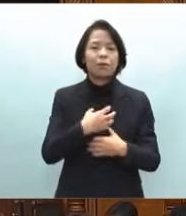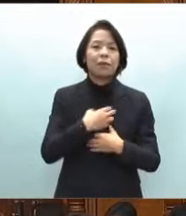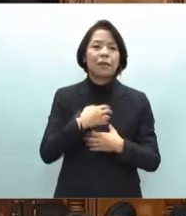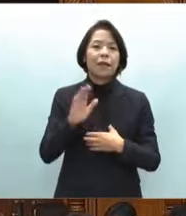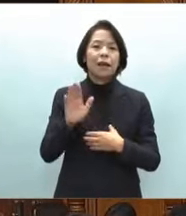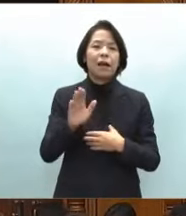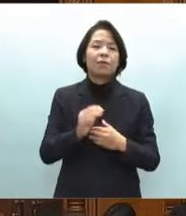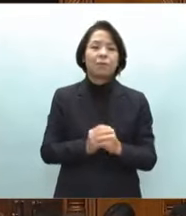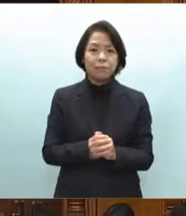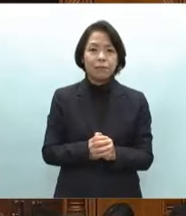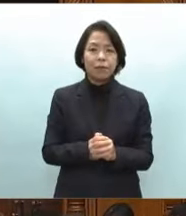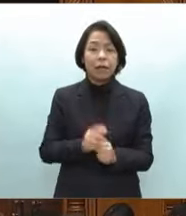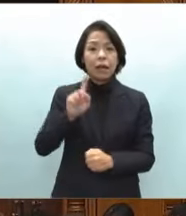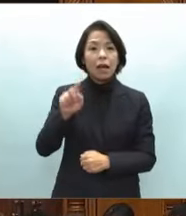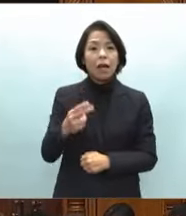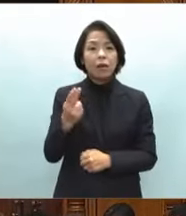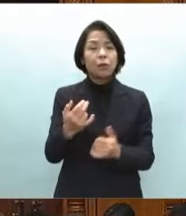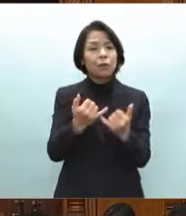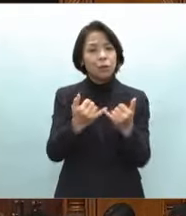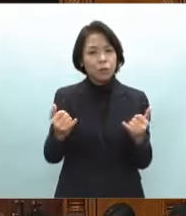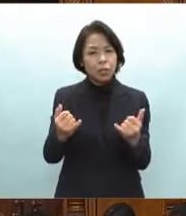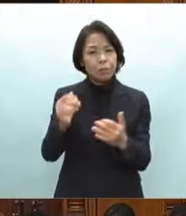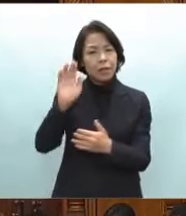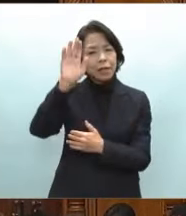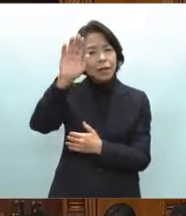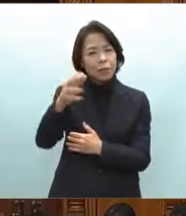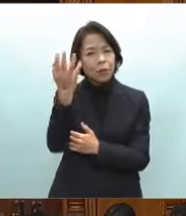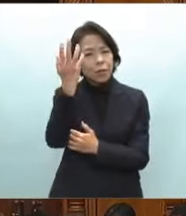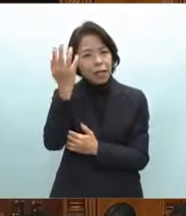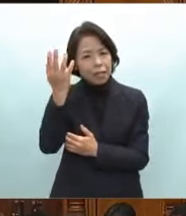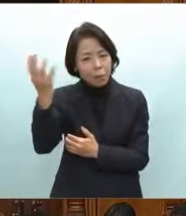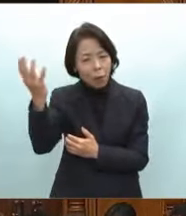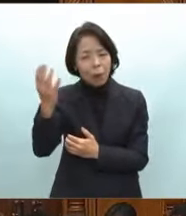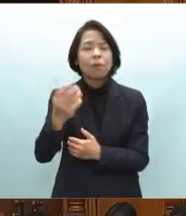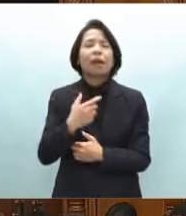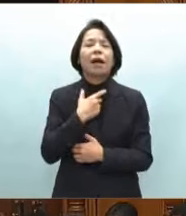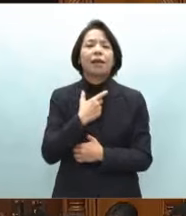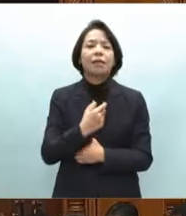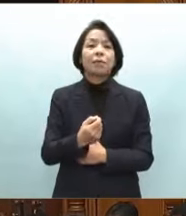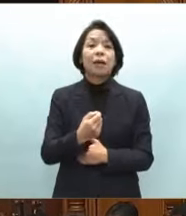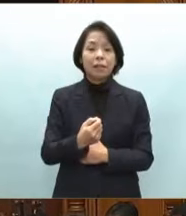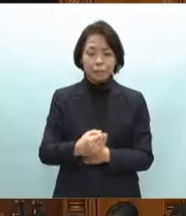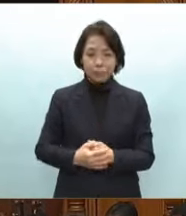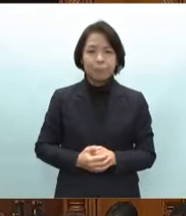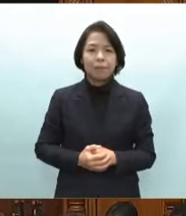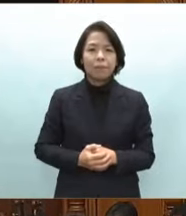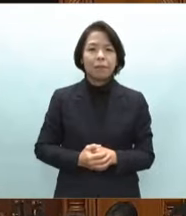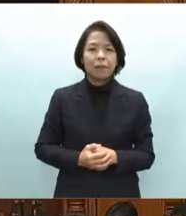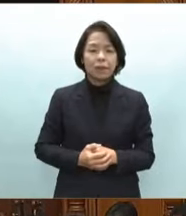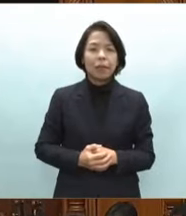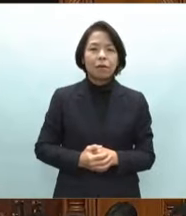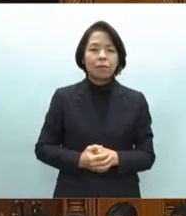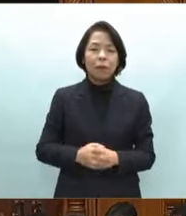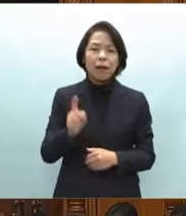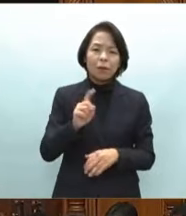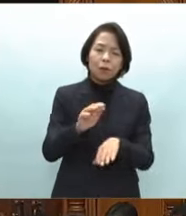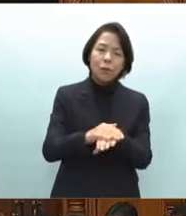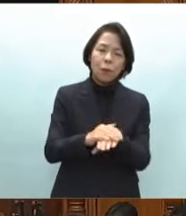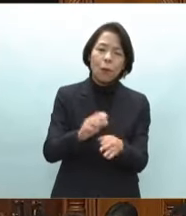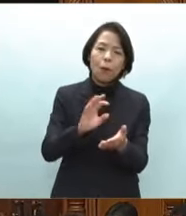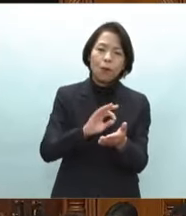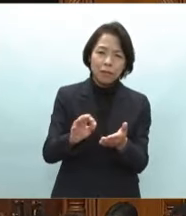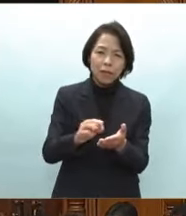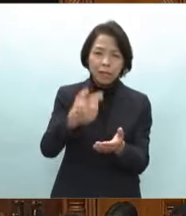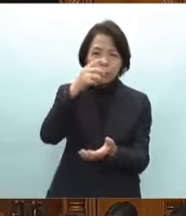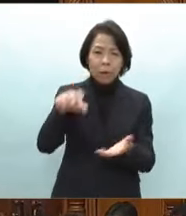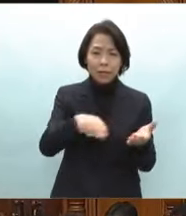野党の人々には今将来の希望の光が必要ですまずいかなる手段を用いても被